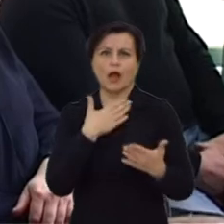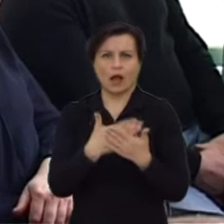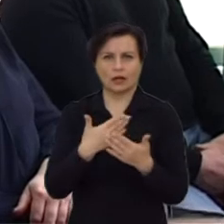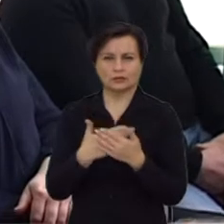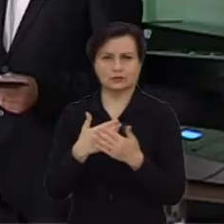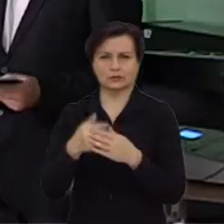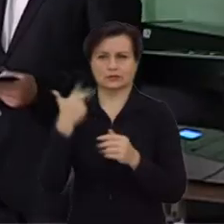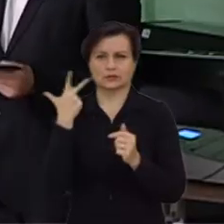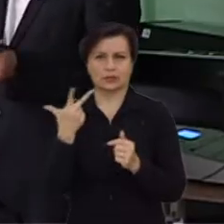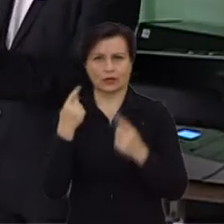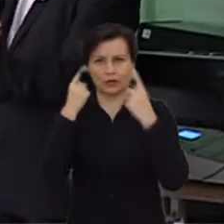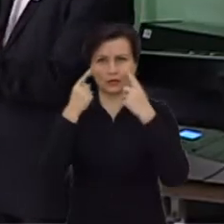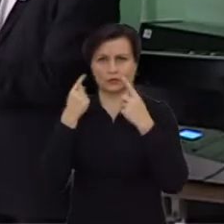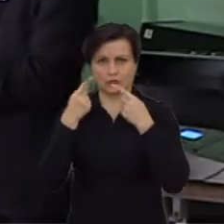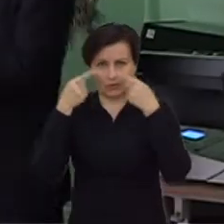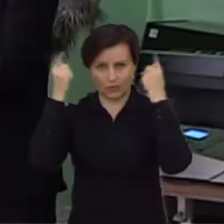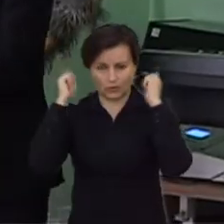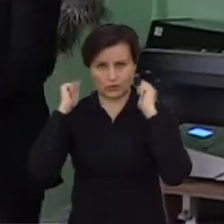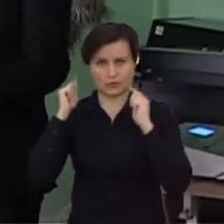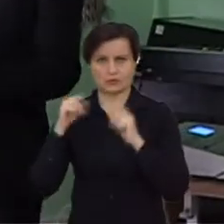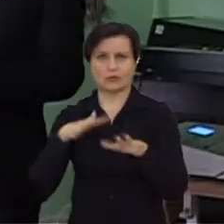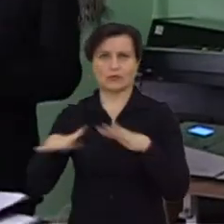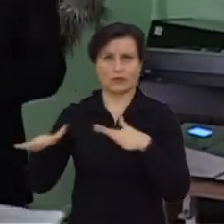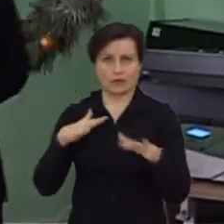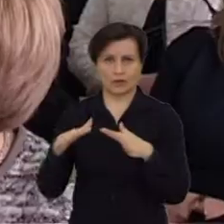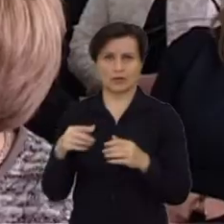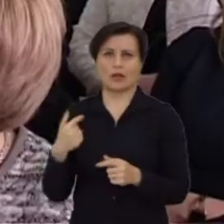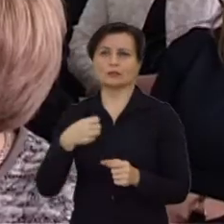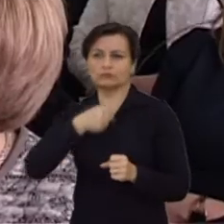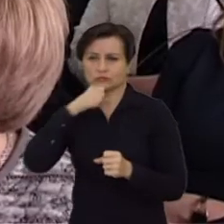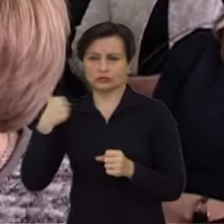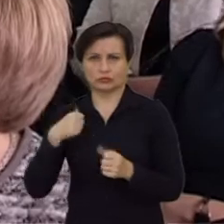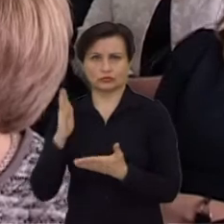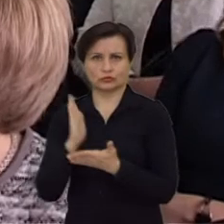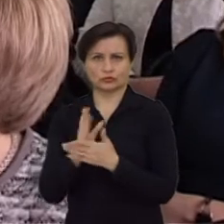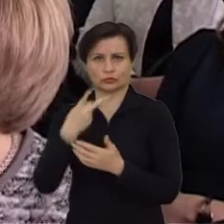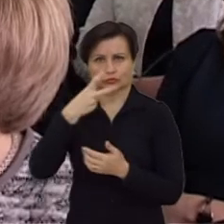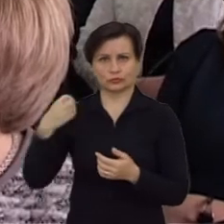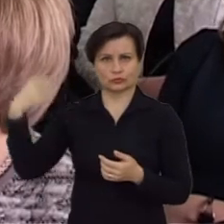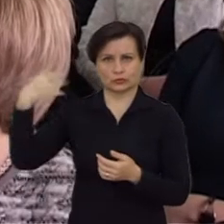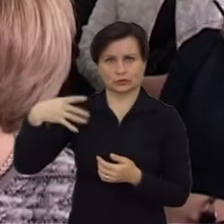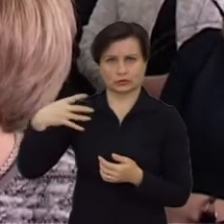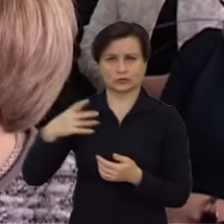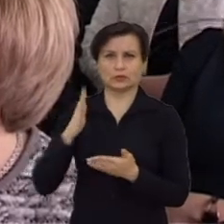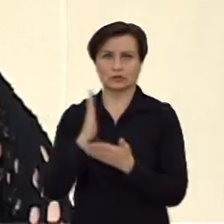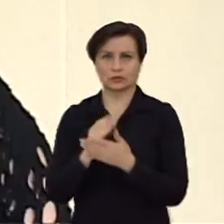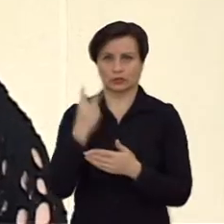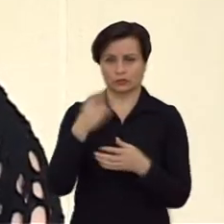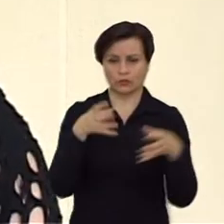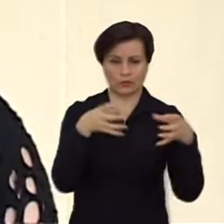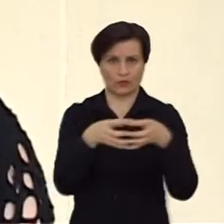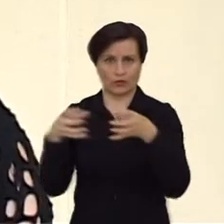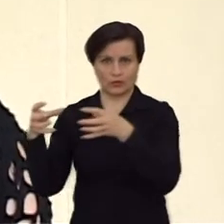labai aktyvi trečiojo amžiaus universiteto veikla. Seniorų mes jau turim virš 240 ir du